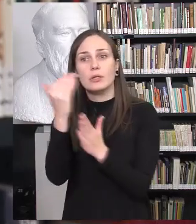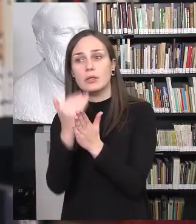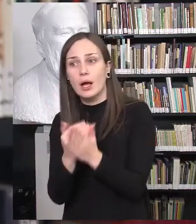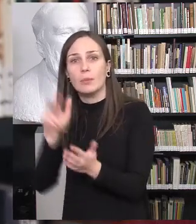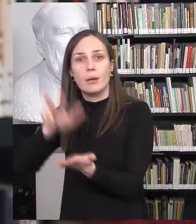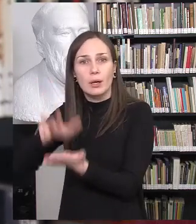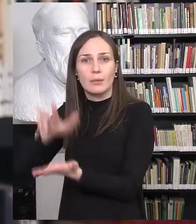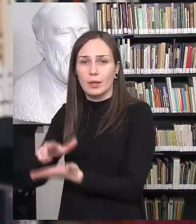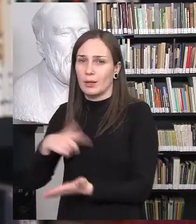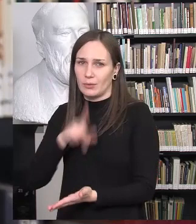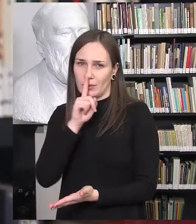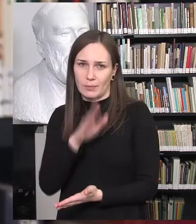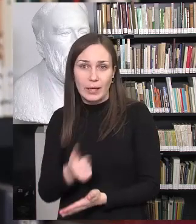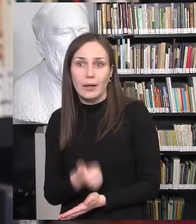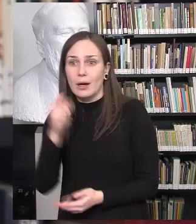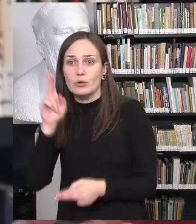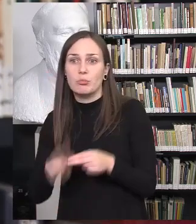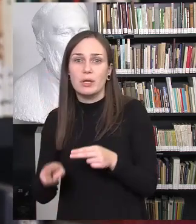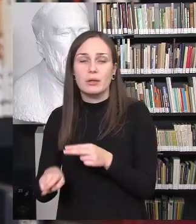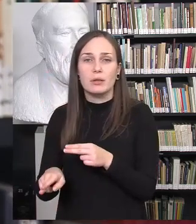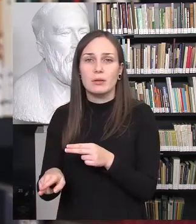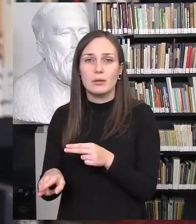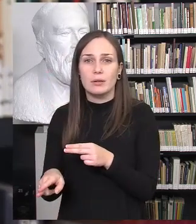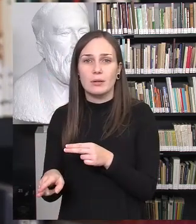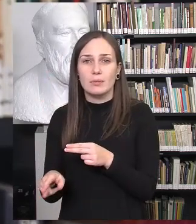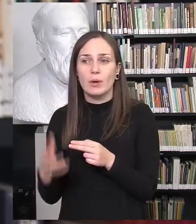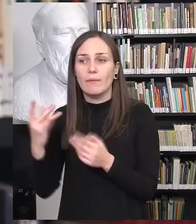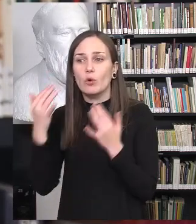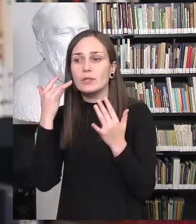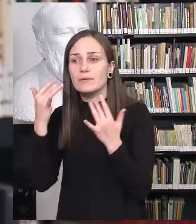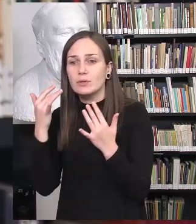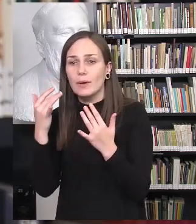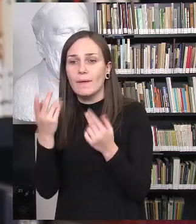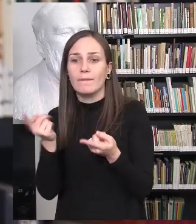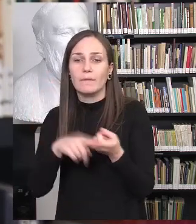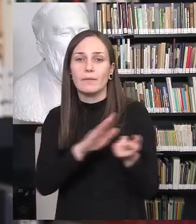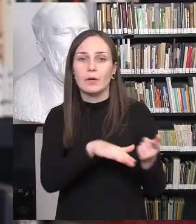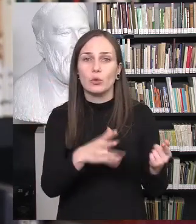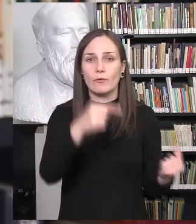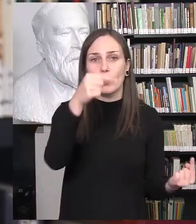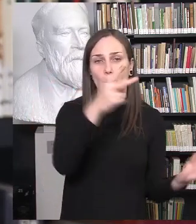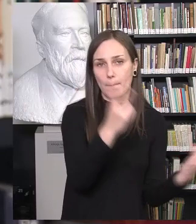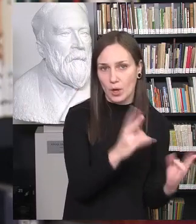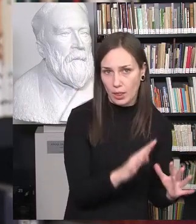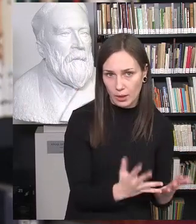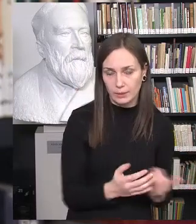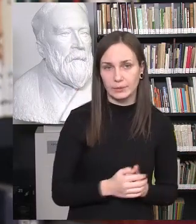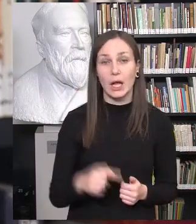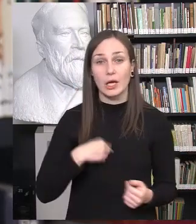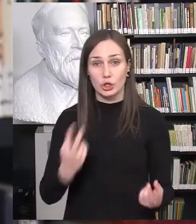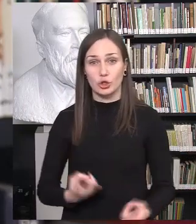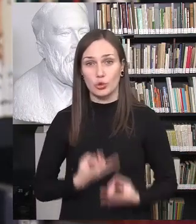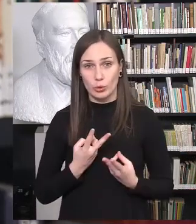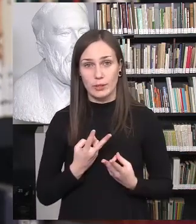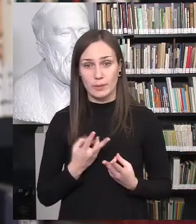sprendimus, paieškos geriausių sprendimų, kokie galbūt jūs įsivaizdavimo atitiks vaikų poreikius. Visgi, man džiugu, kad mes